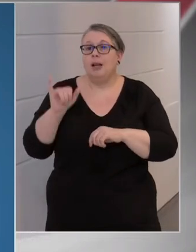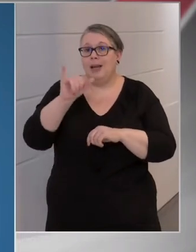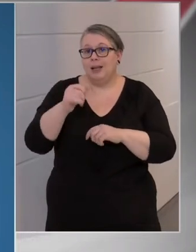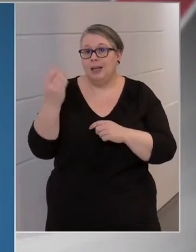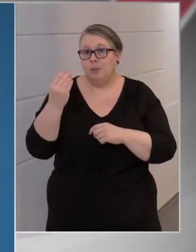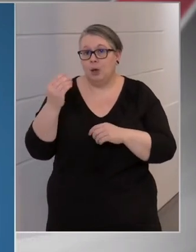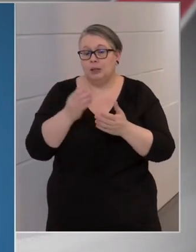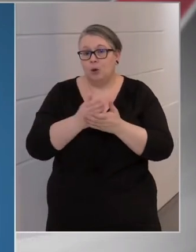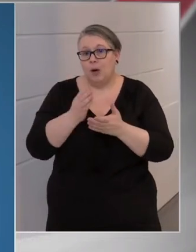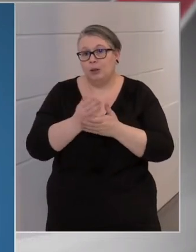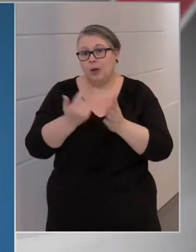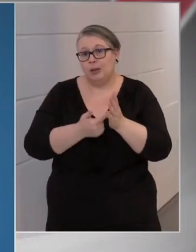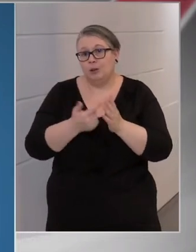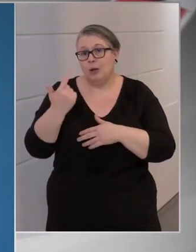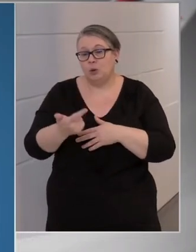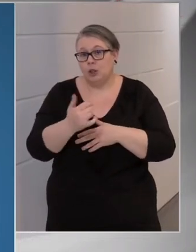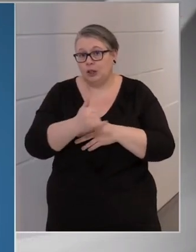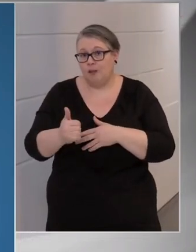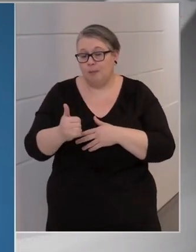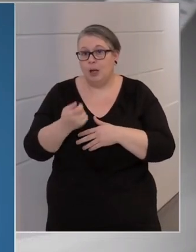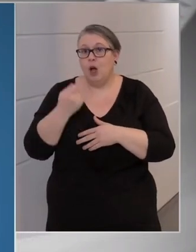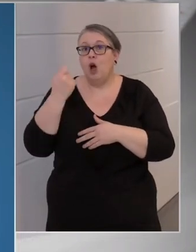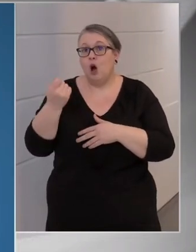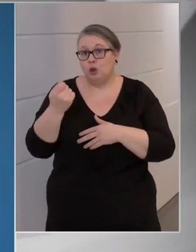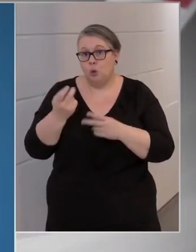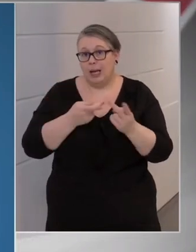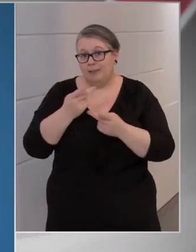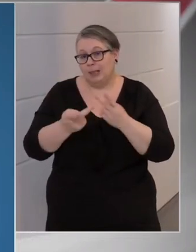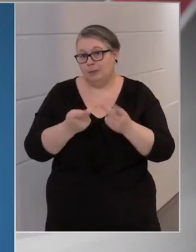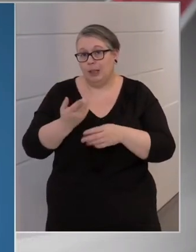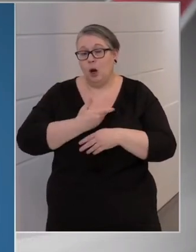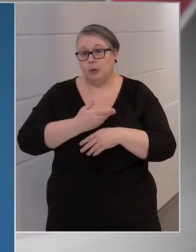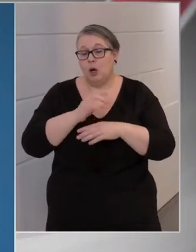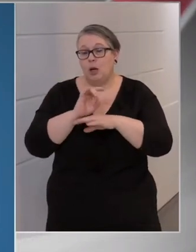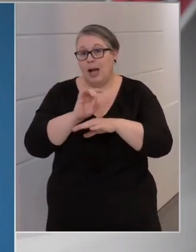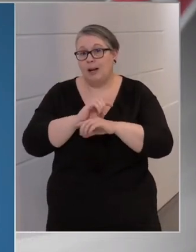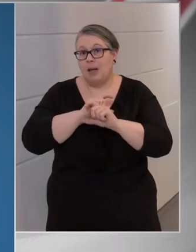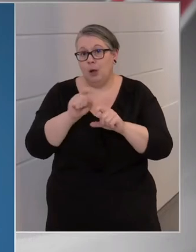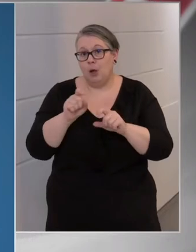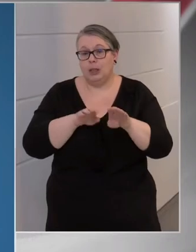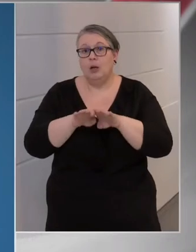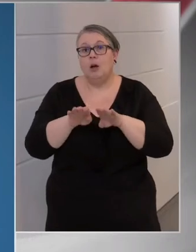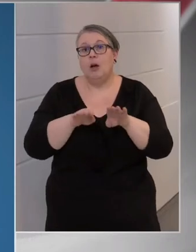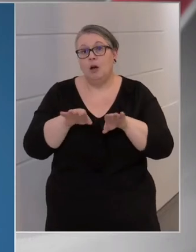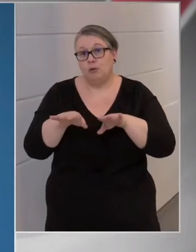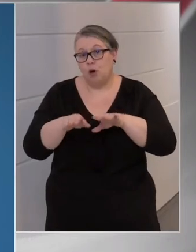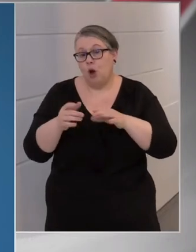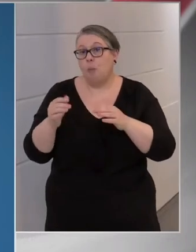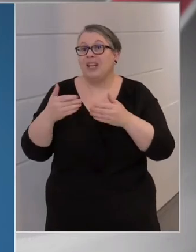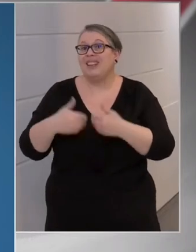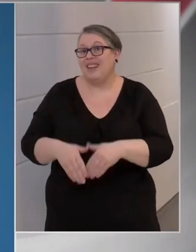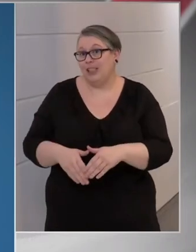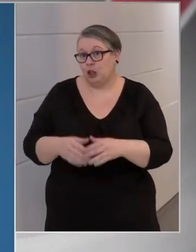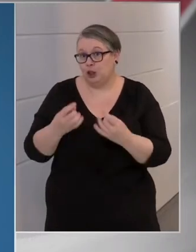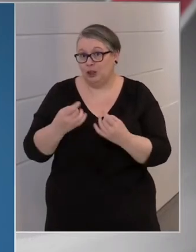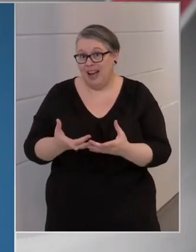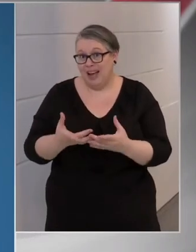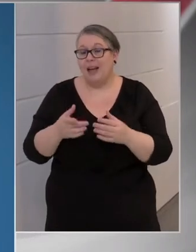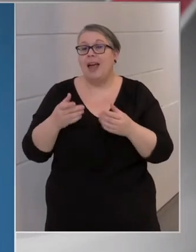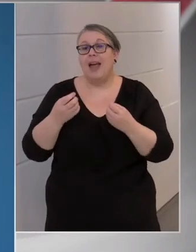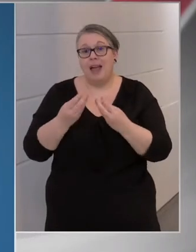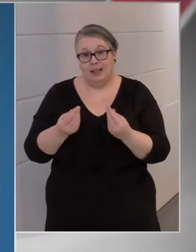szolgáltatók a 2020-as évben adókedvezményben részesülnek, a pandémia miatti forgalom kiesés okozta károk enyhítésére.